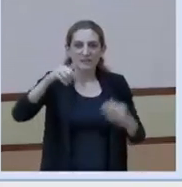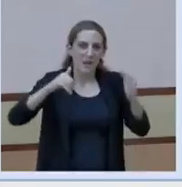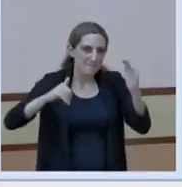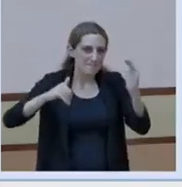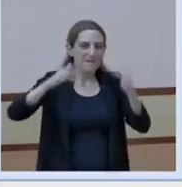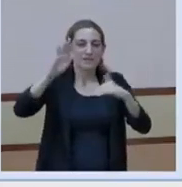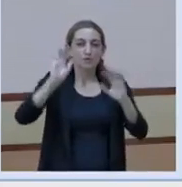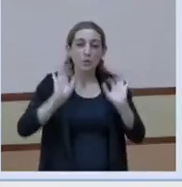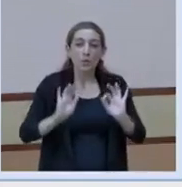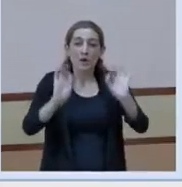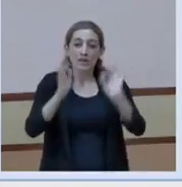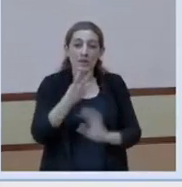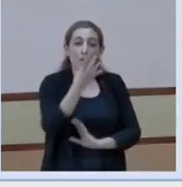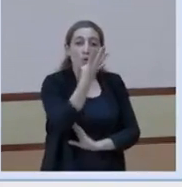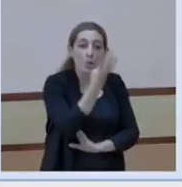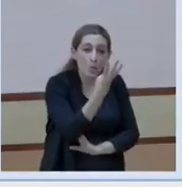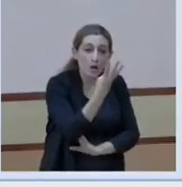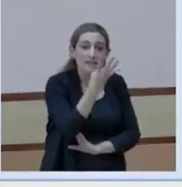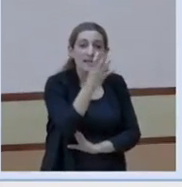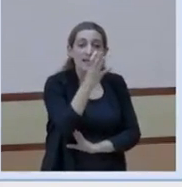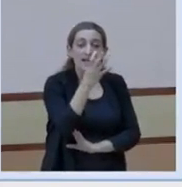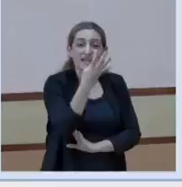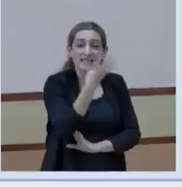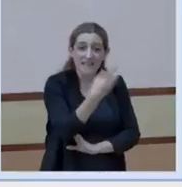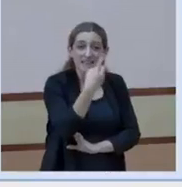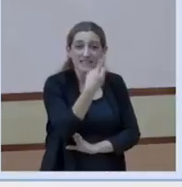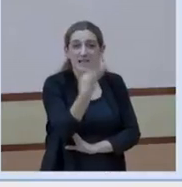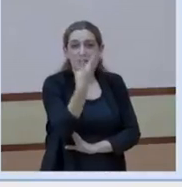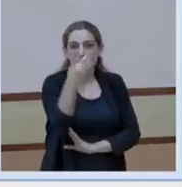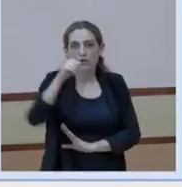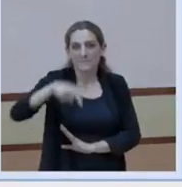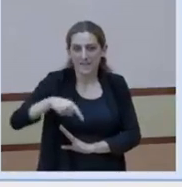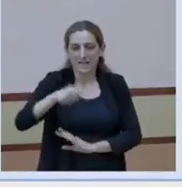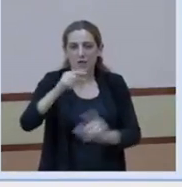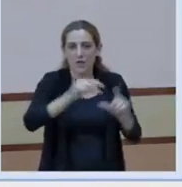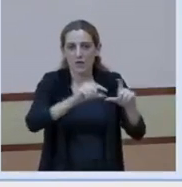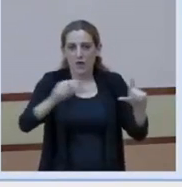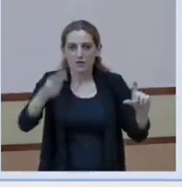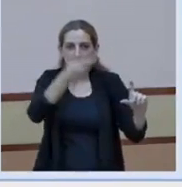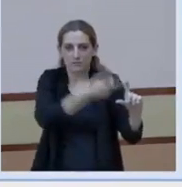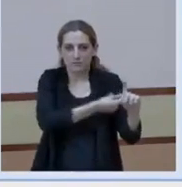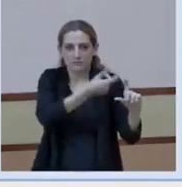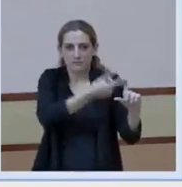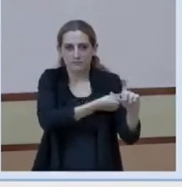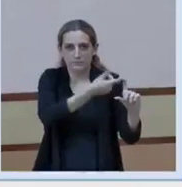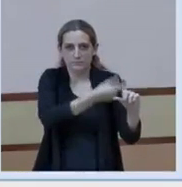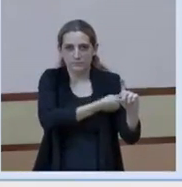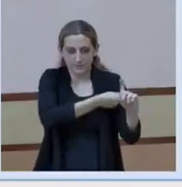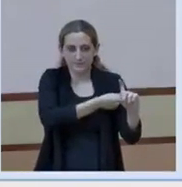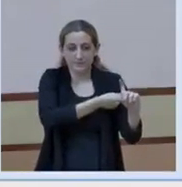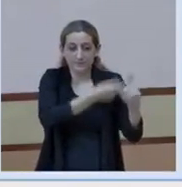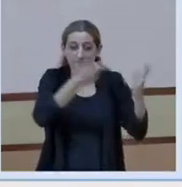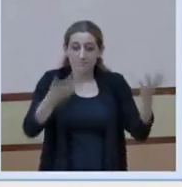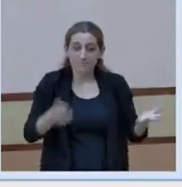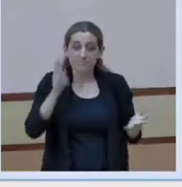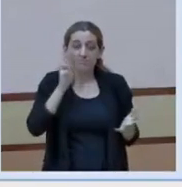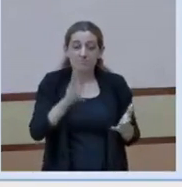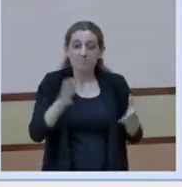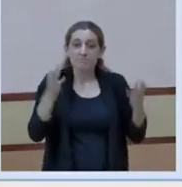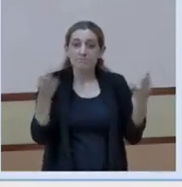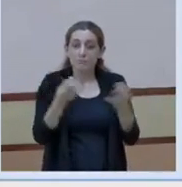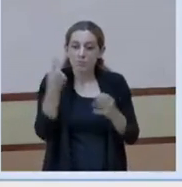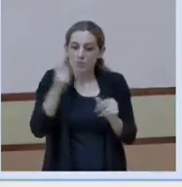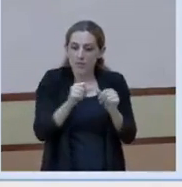concretament 414.000 dosis. I veiem que és una setmana en què hi ha un lleuger